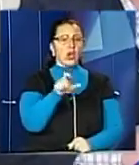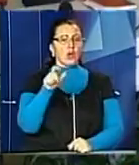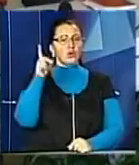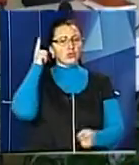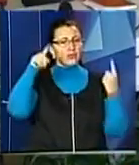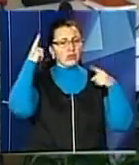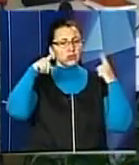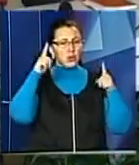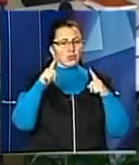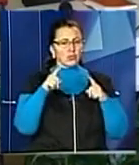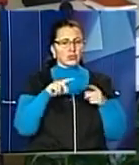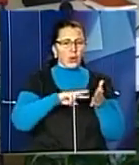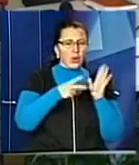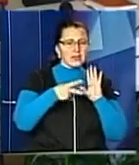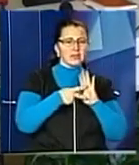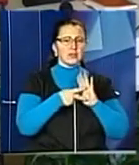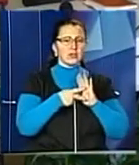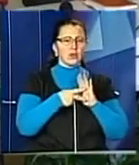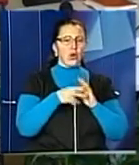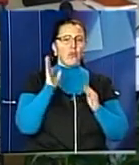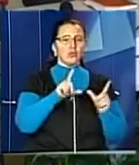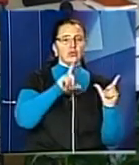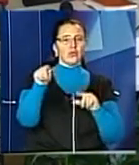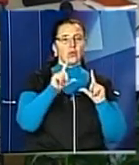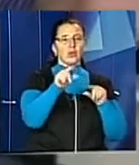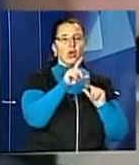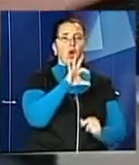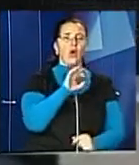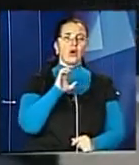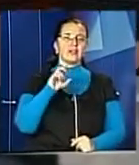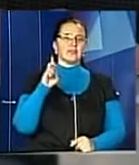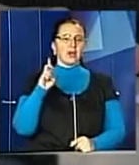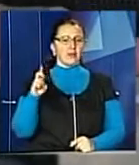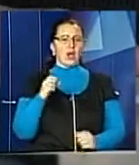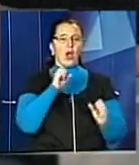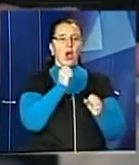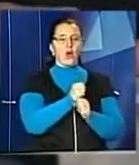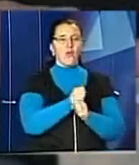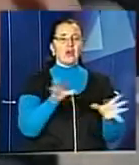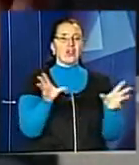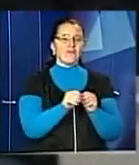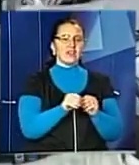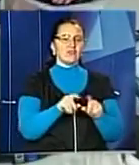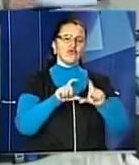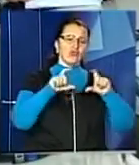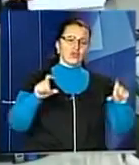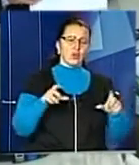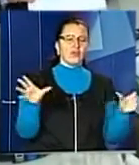розробляють урядову стратегію. Буде низка виїздів на ОСББ, робота зі школами та ресторанами.